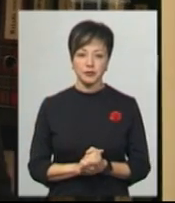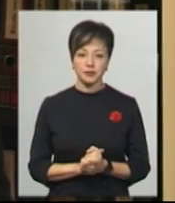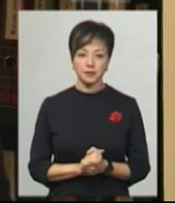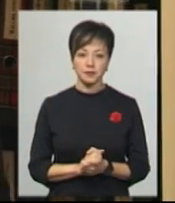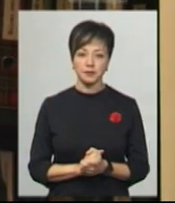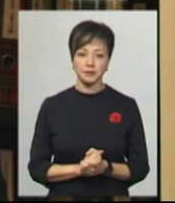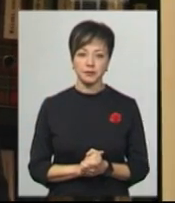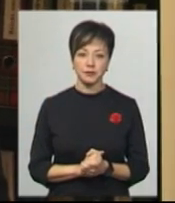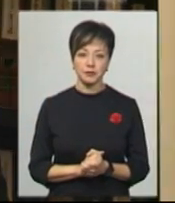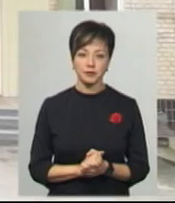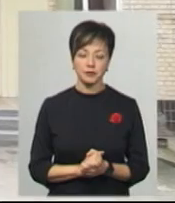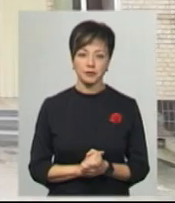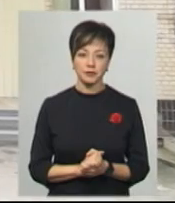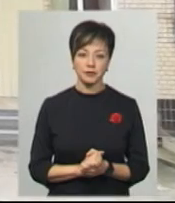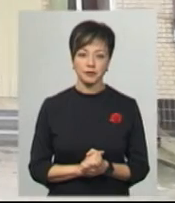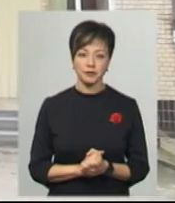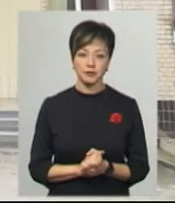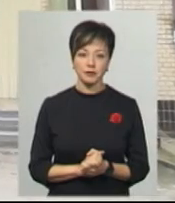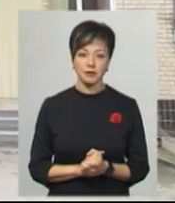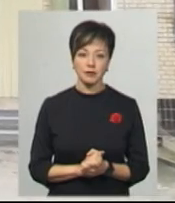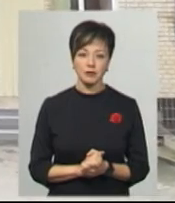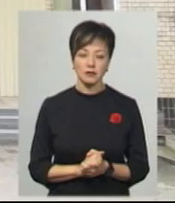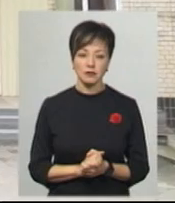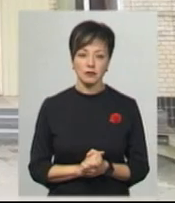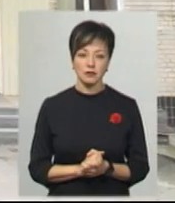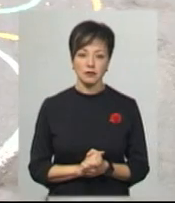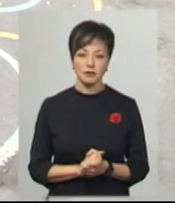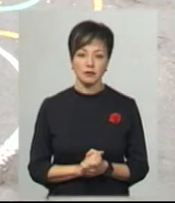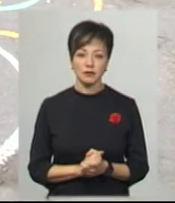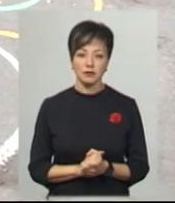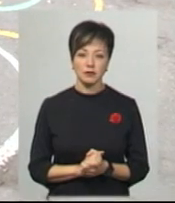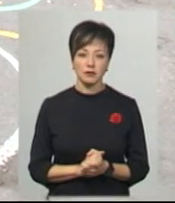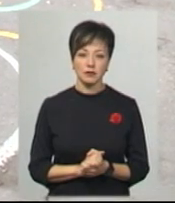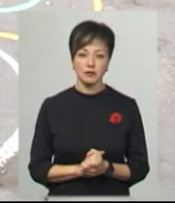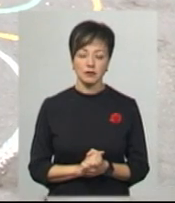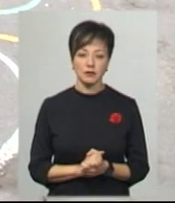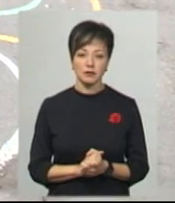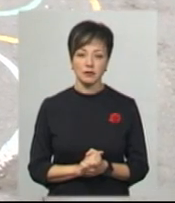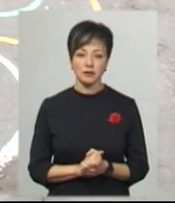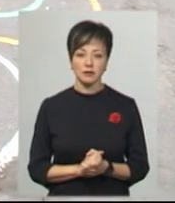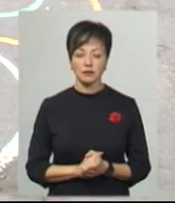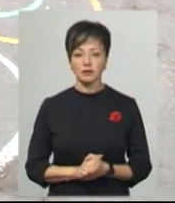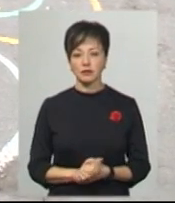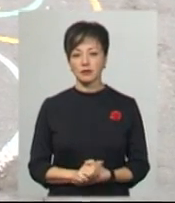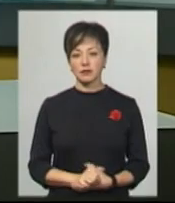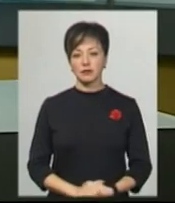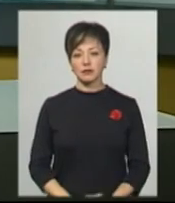тієї території, де вони проживають. Неля Шпулак, Іван Мовчан, Юрій Чорний. Новини на Суспільному. Хмельницький.